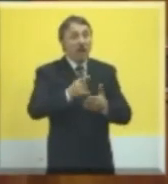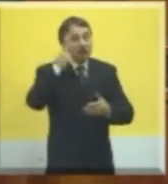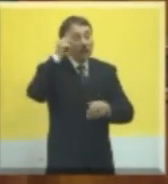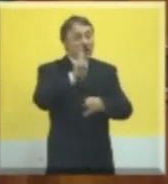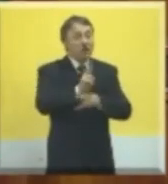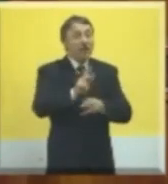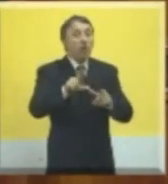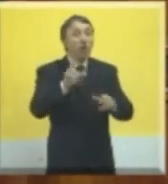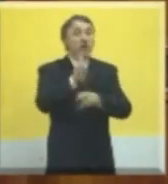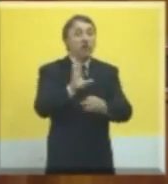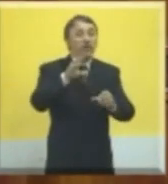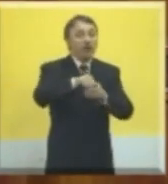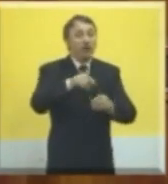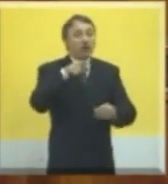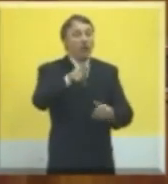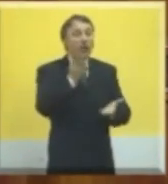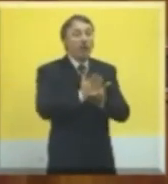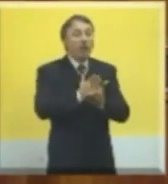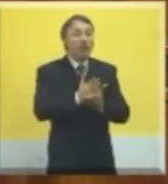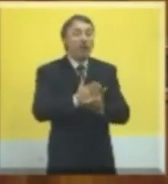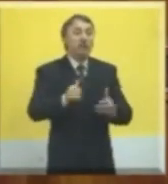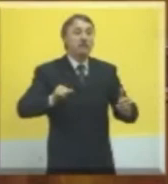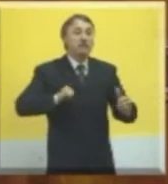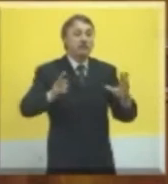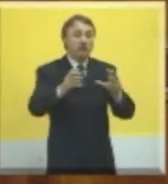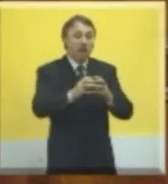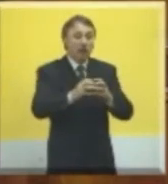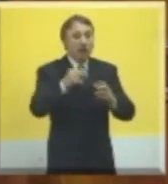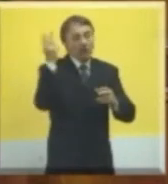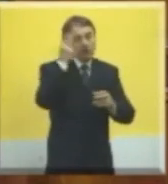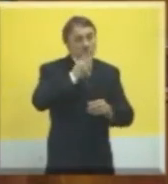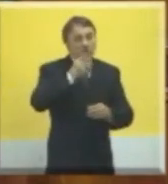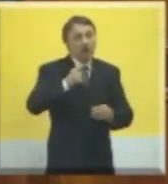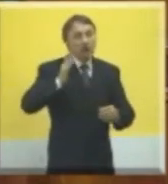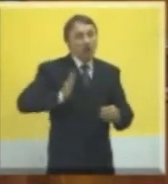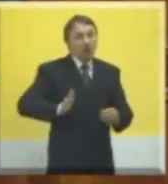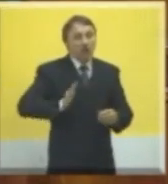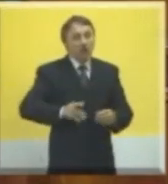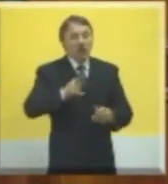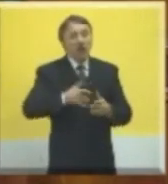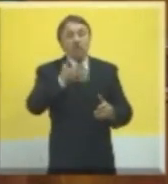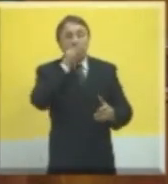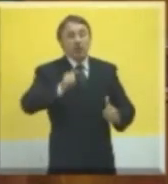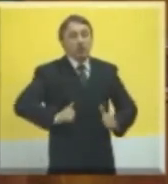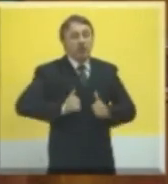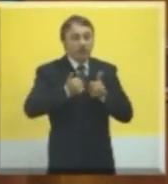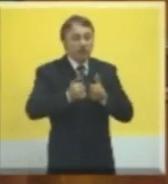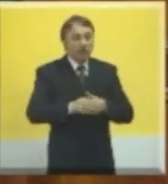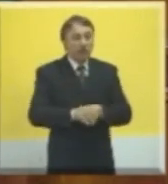u državi. To je od uvek bila vodilja zajedništva, razumevanja, tolerancije i boljeg života.